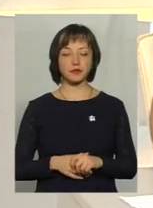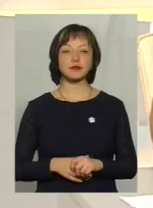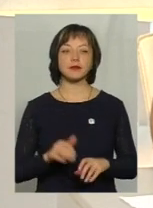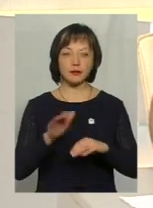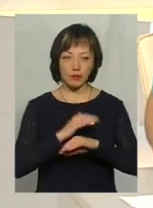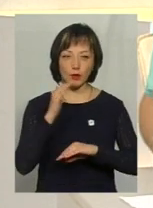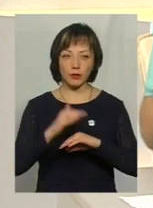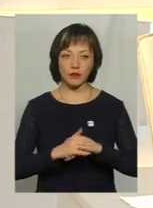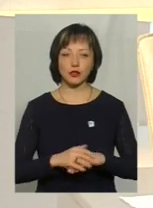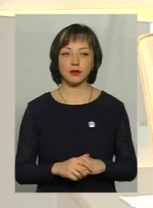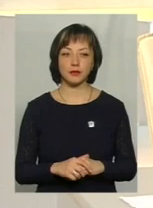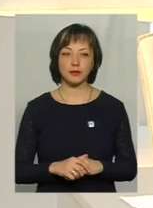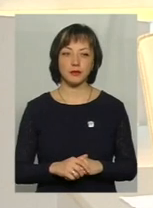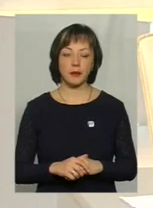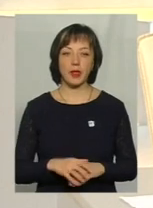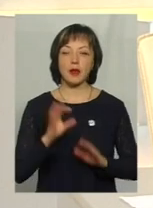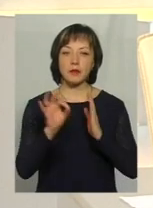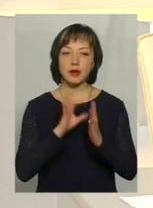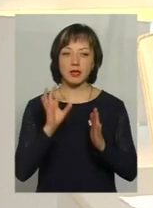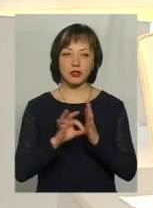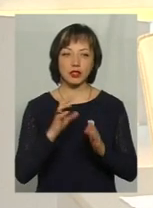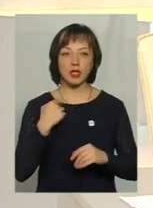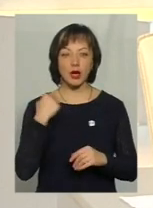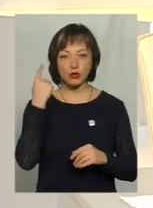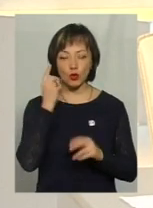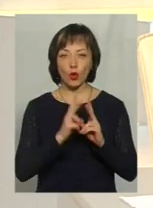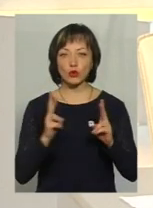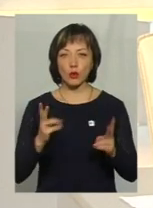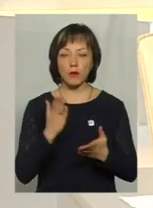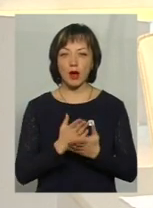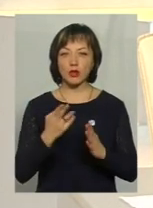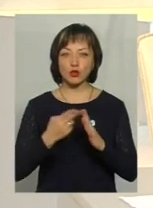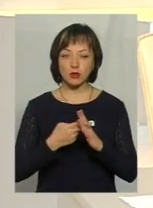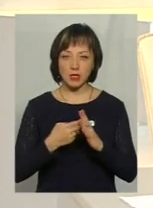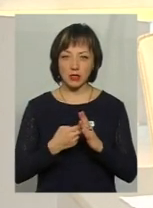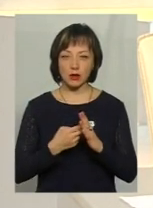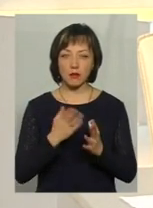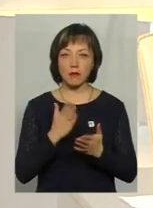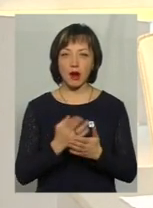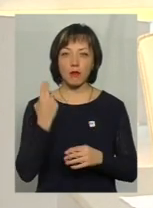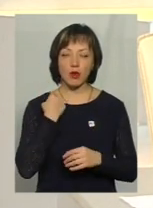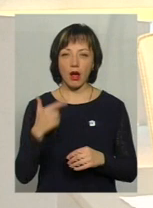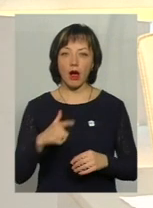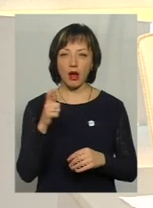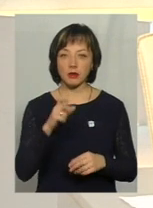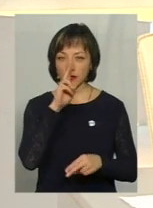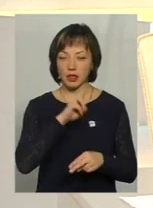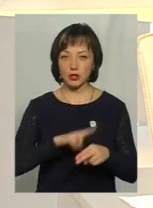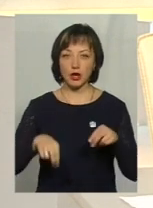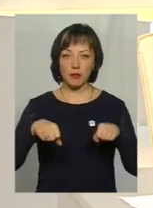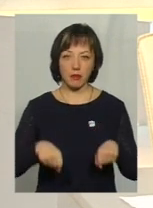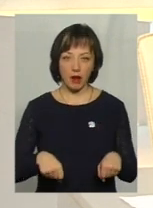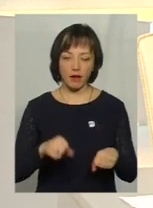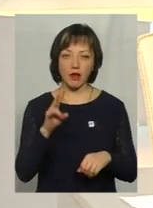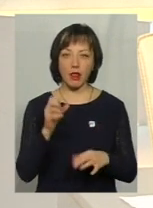Добрий вечір. Добрий вечір. Ось якщо відбувала, я чула, що ті, хто на субсидію має і має борги за газ, втрачає право